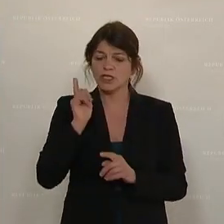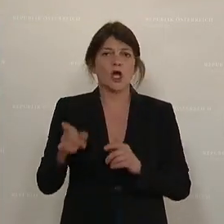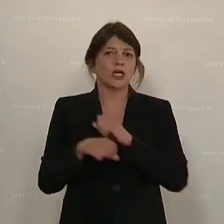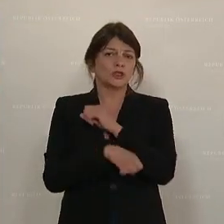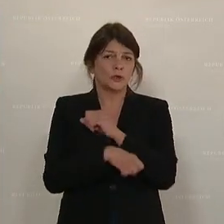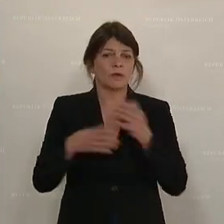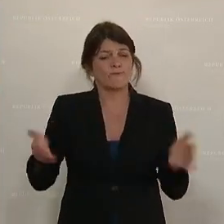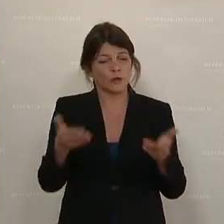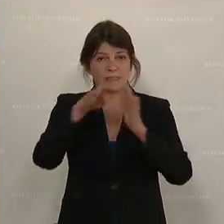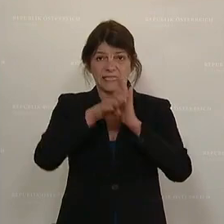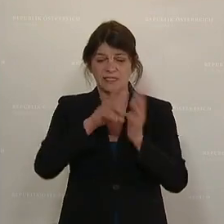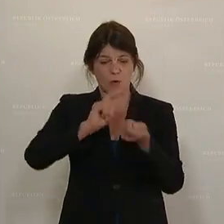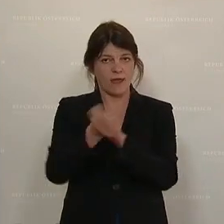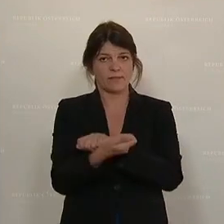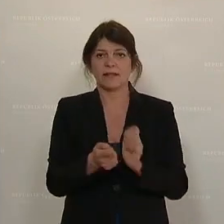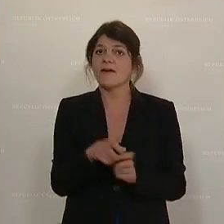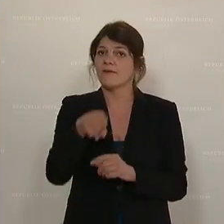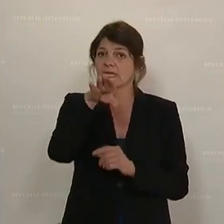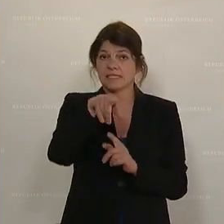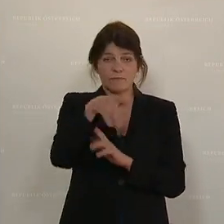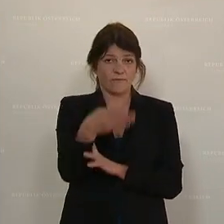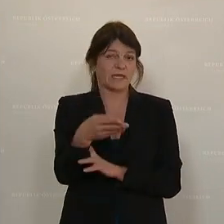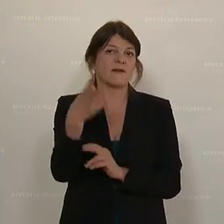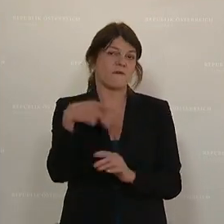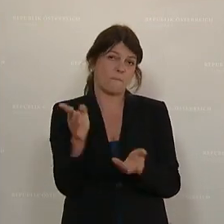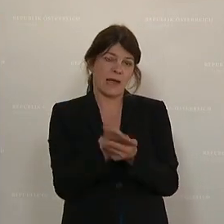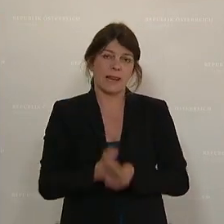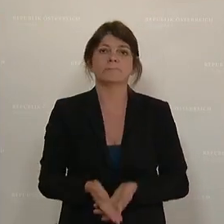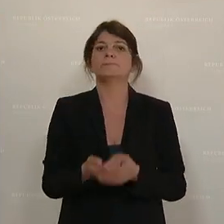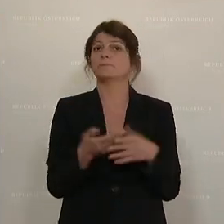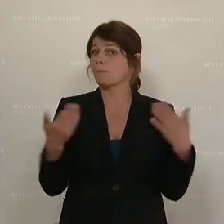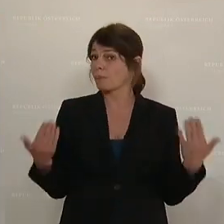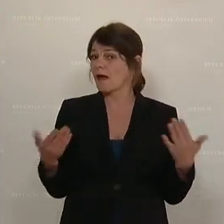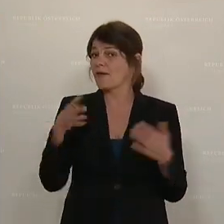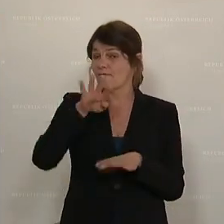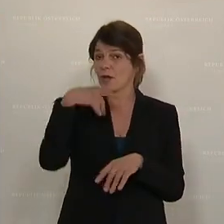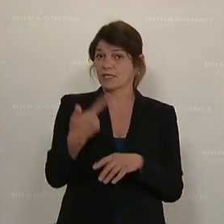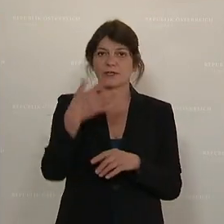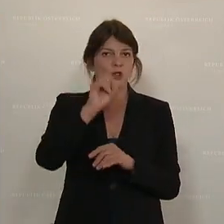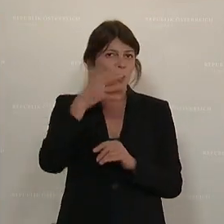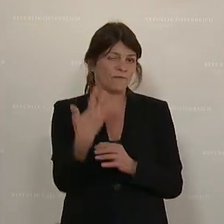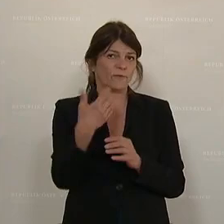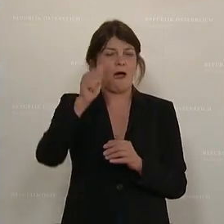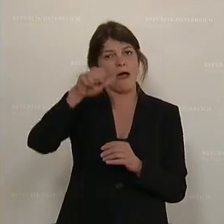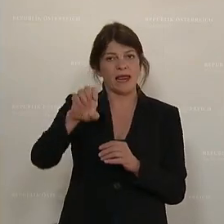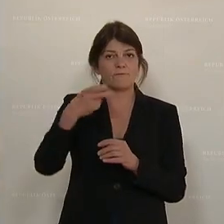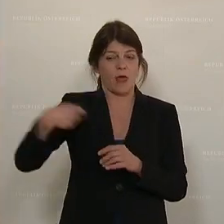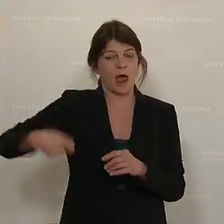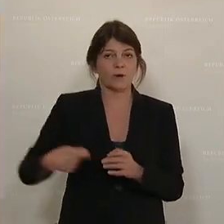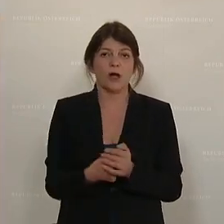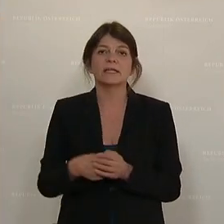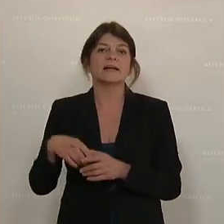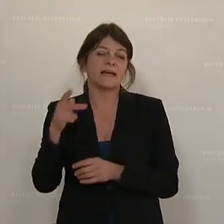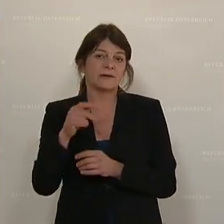steigen. Insgesamt sollen 68 Millionen Euro pro Jahr mehr an Studienförderung